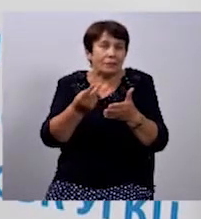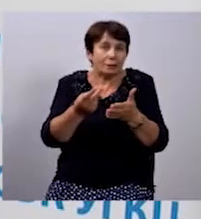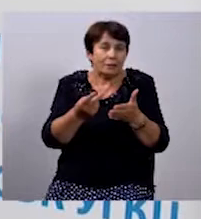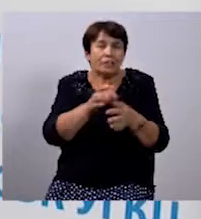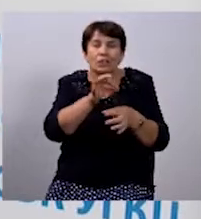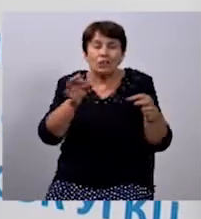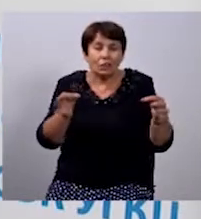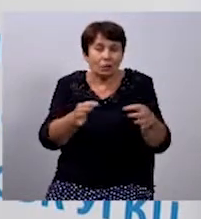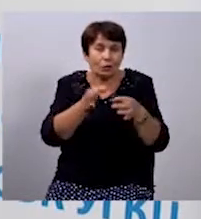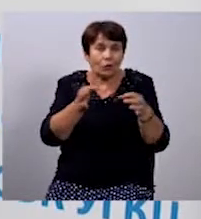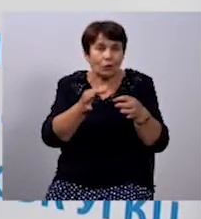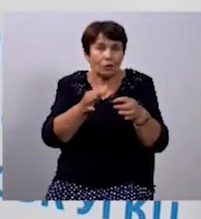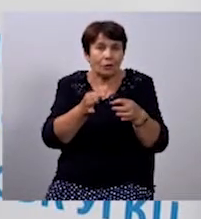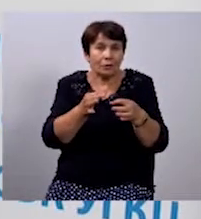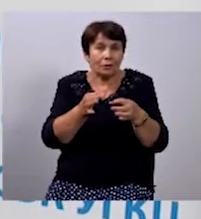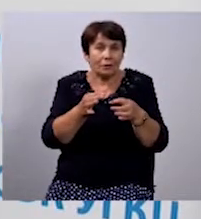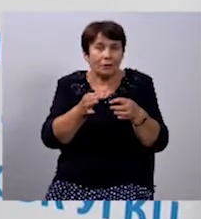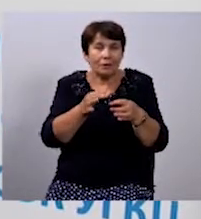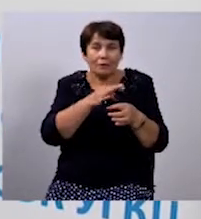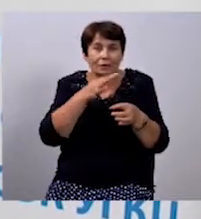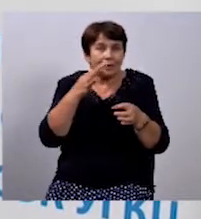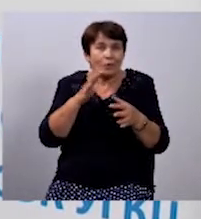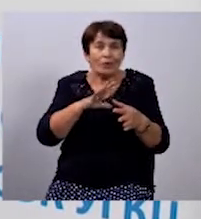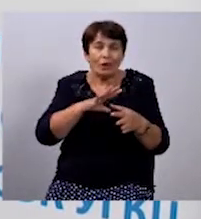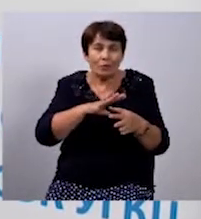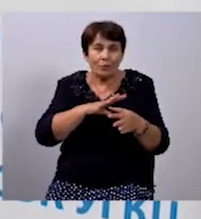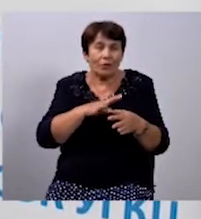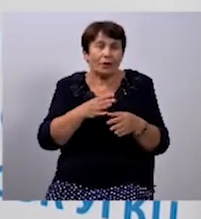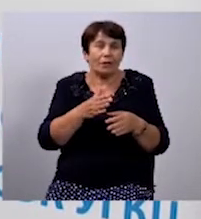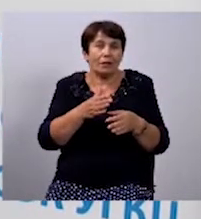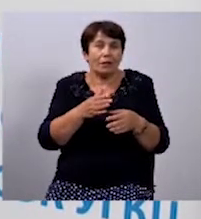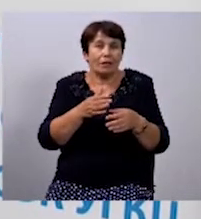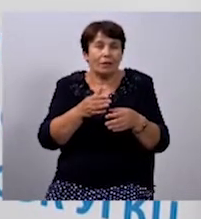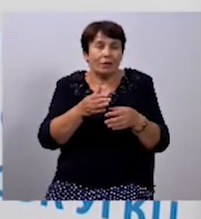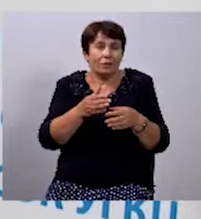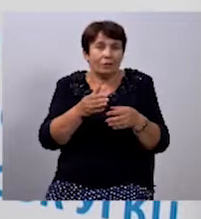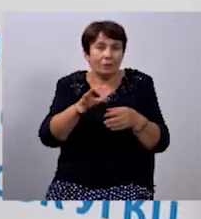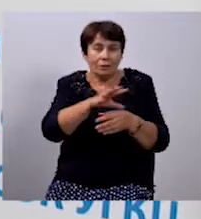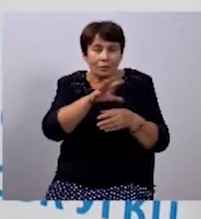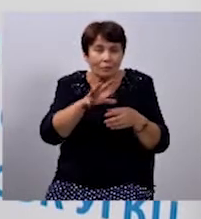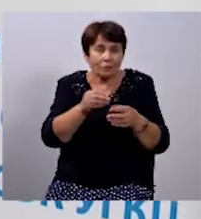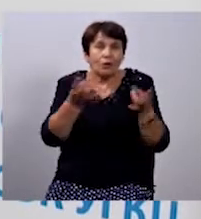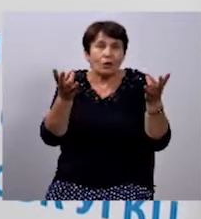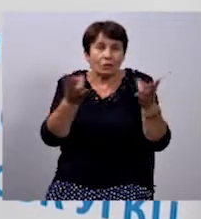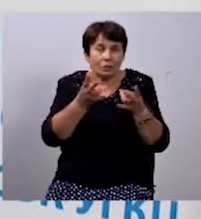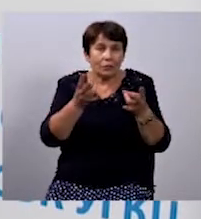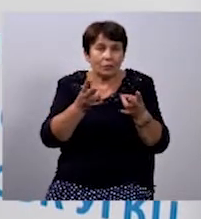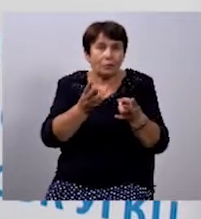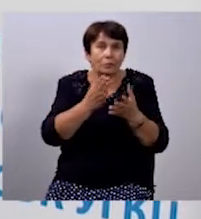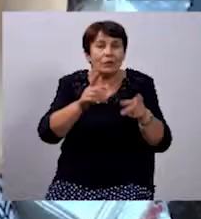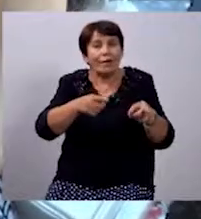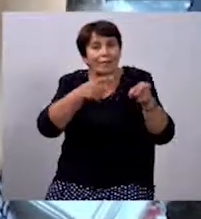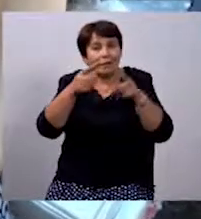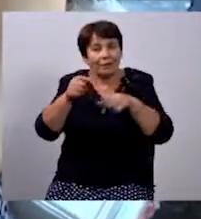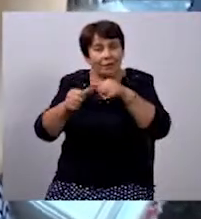ніколи, їх багато не буває. Рочки, все, ну, що потрібно, якщо це лежить, буде на другий